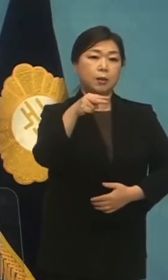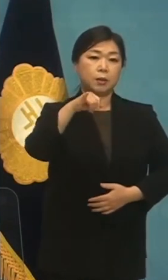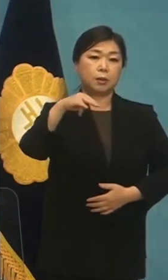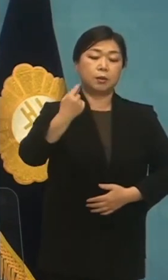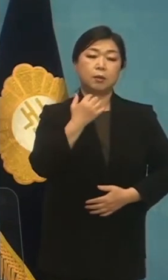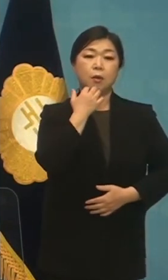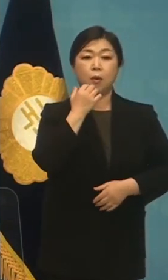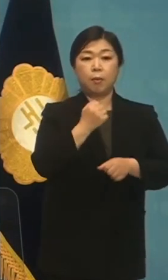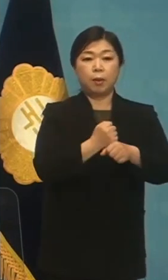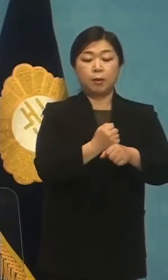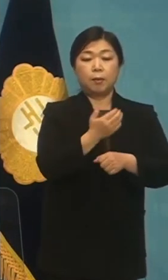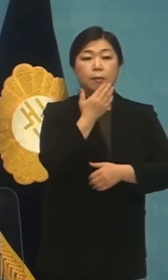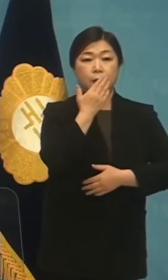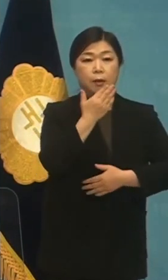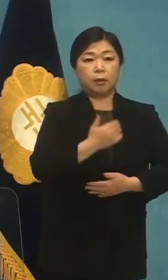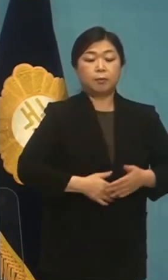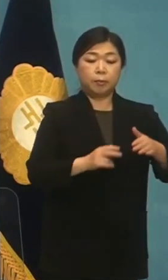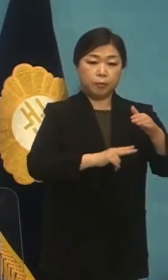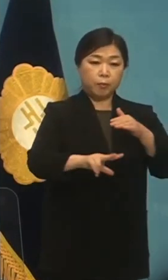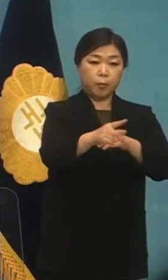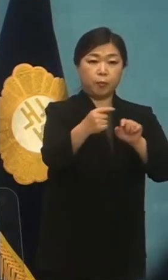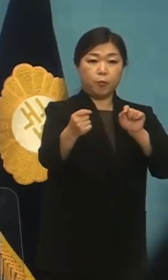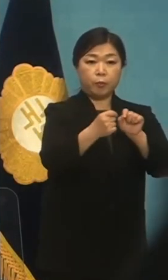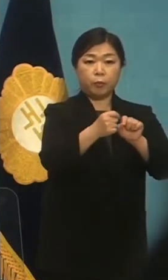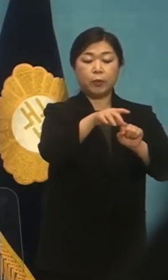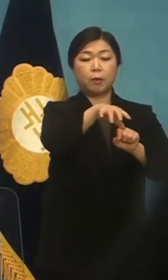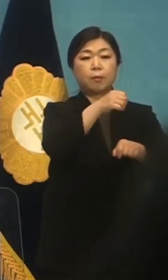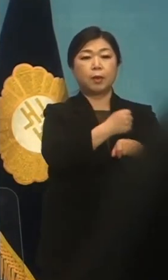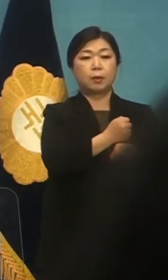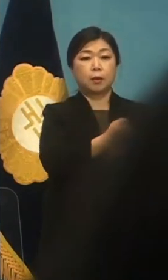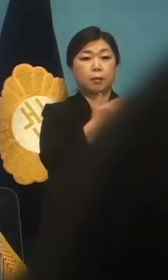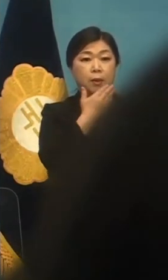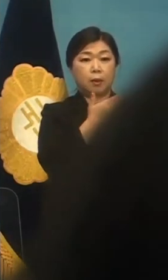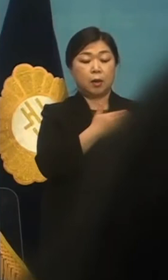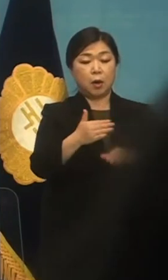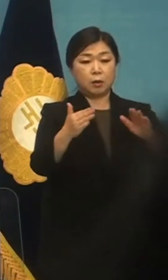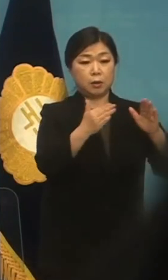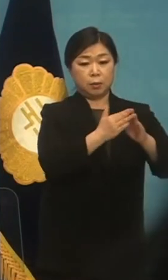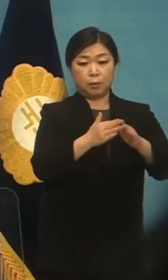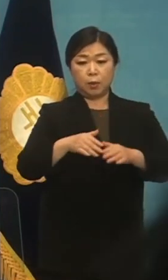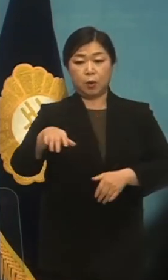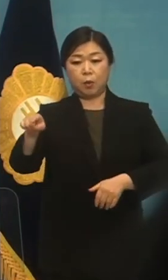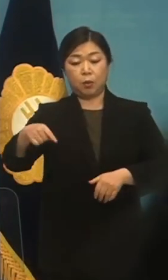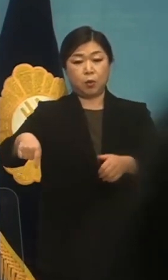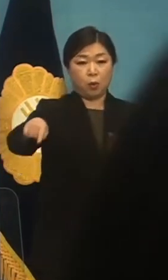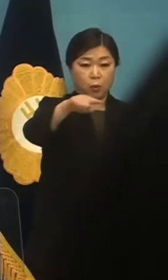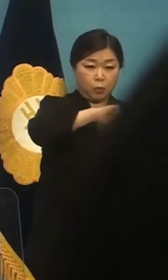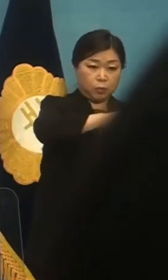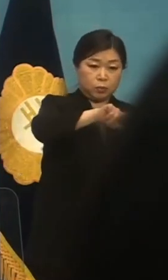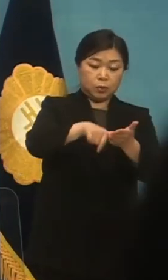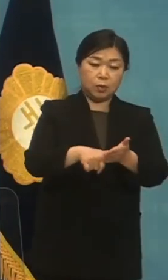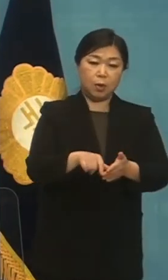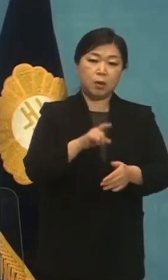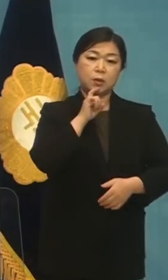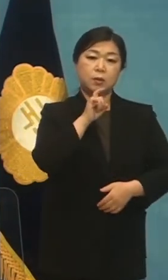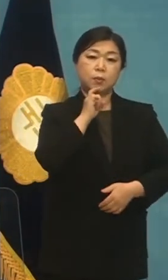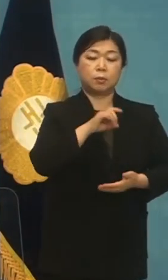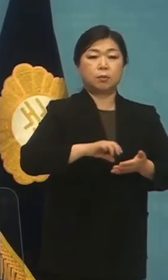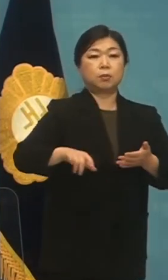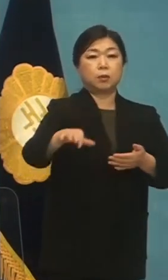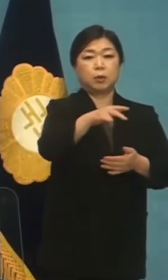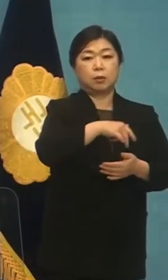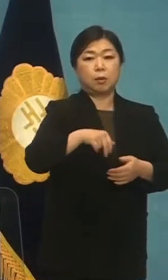있습니다. 역세권 미드타운과 연계해서 주거지역의 도보 10분 내 생활에서 오실 시설을